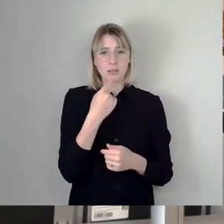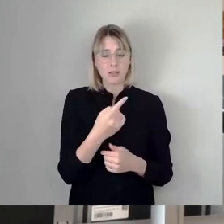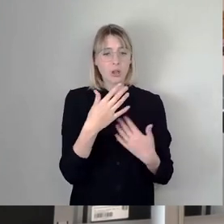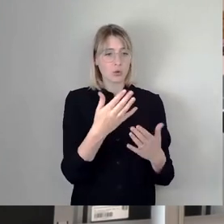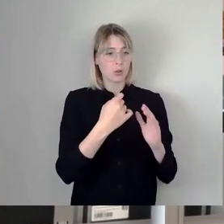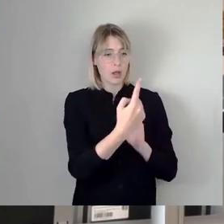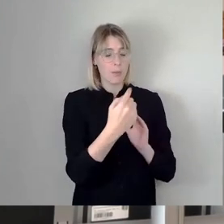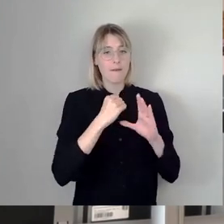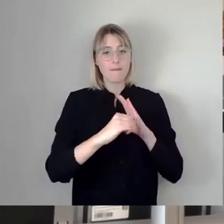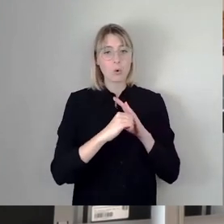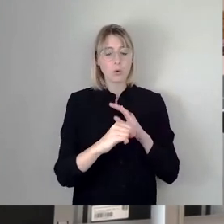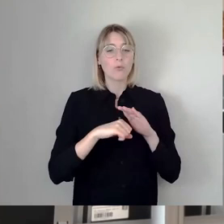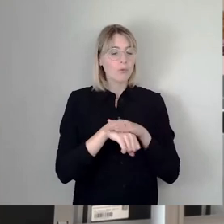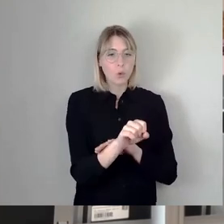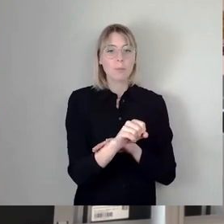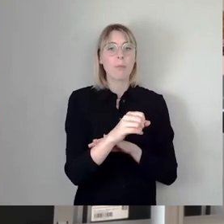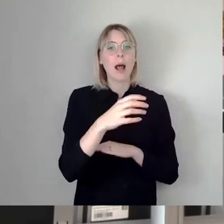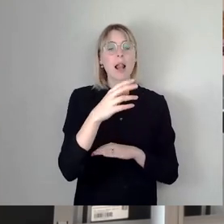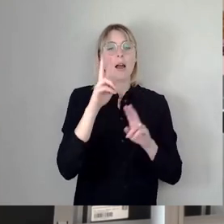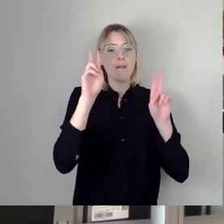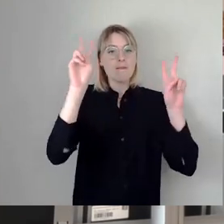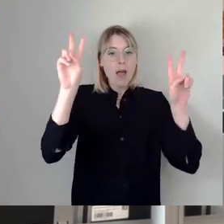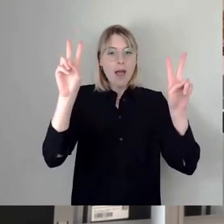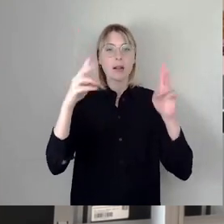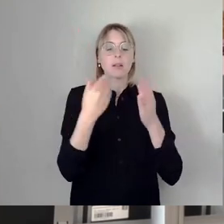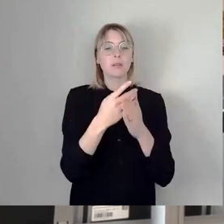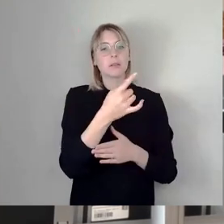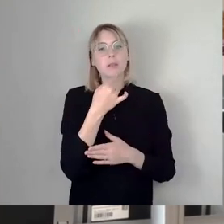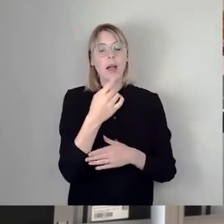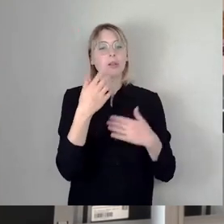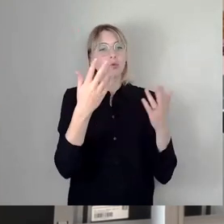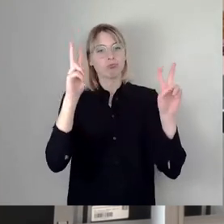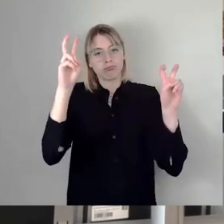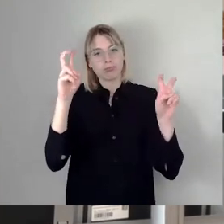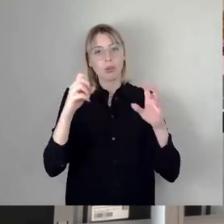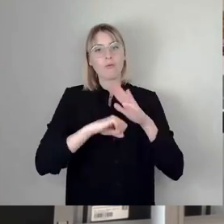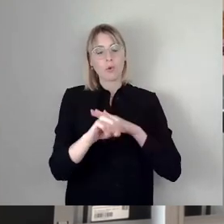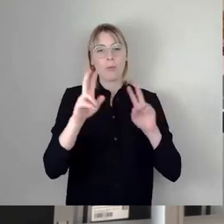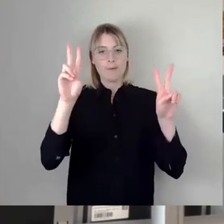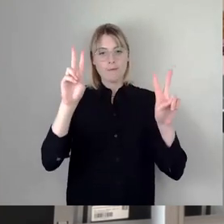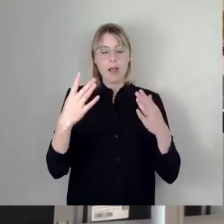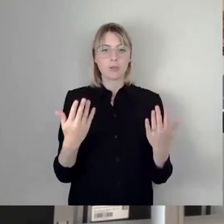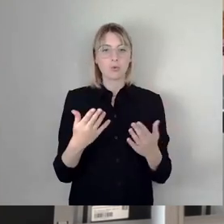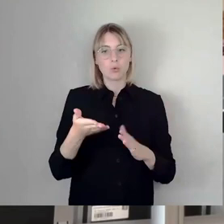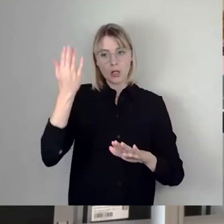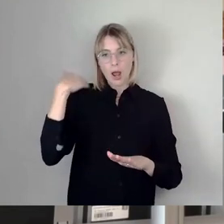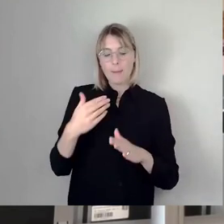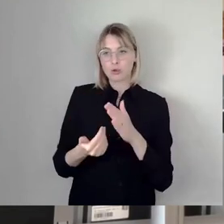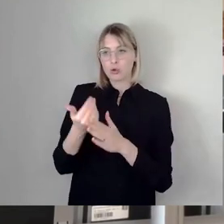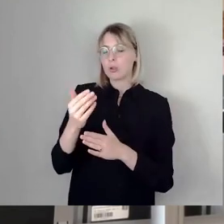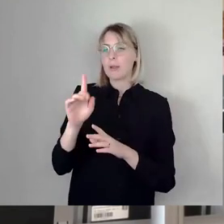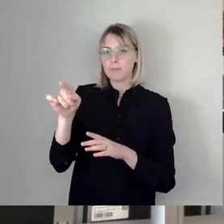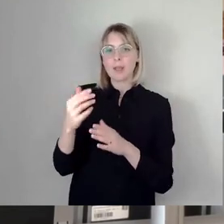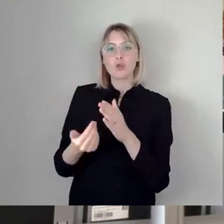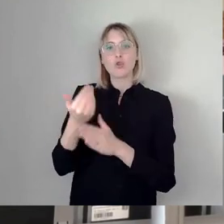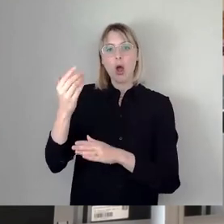und machen jetzt die Metapher Fußball. Also der neue Übernehmer oder die früheren, die jetzigen Veranstalter machen